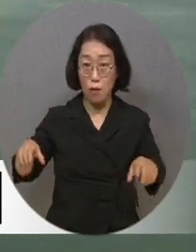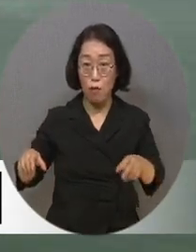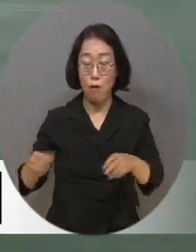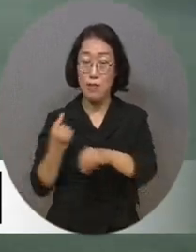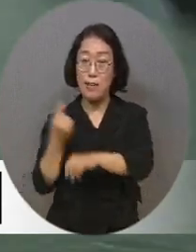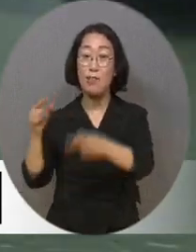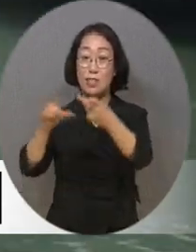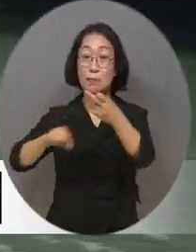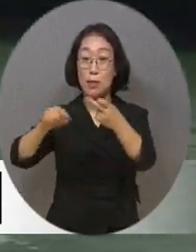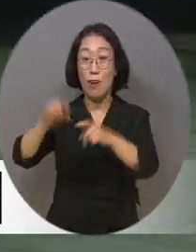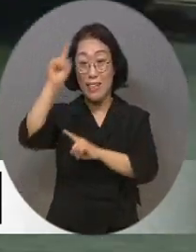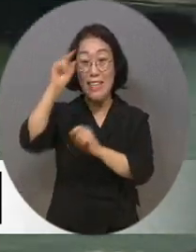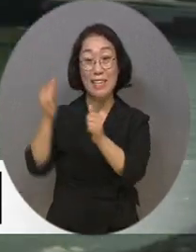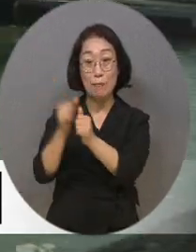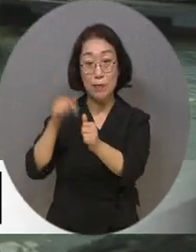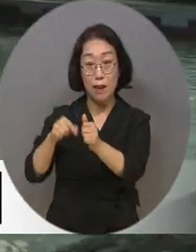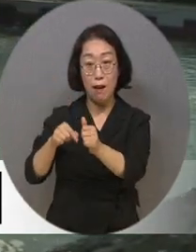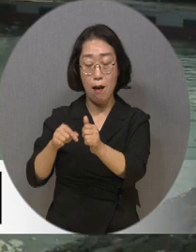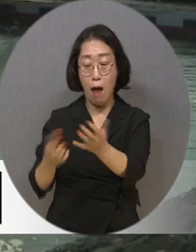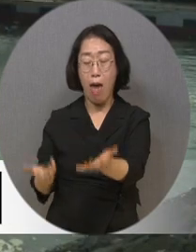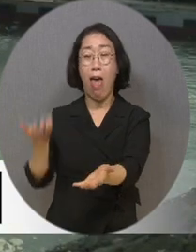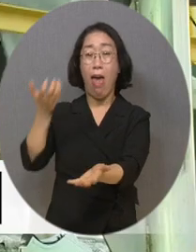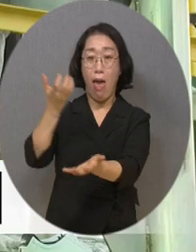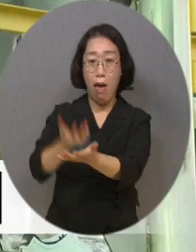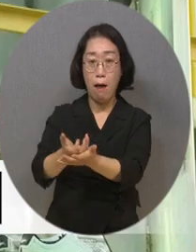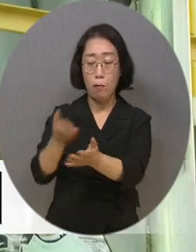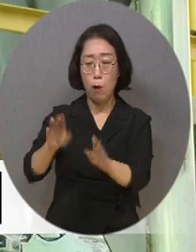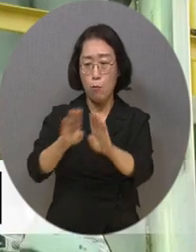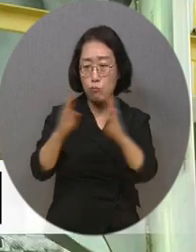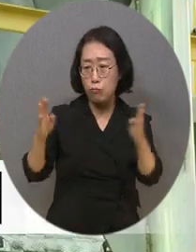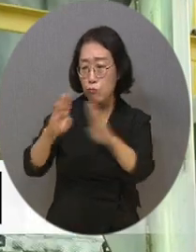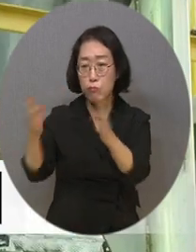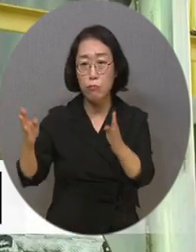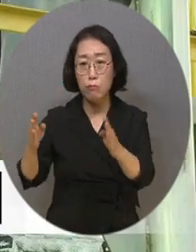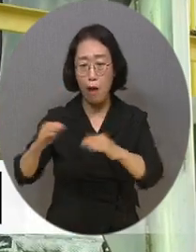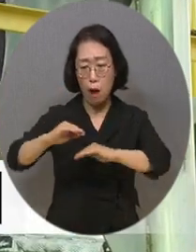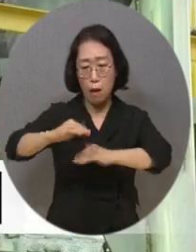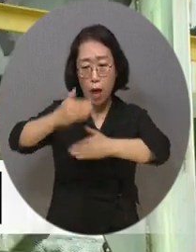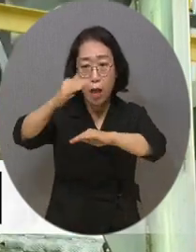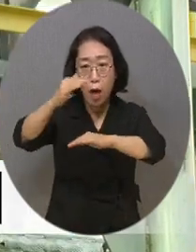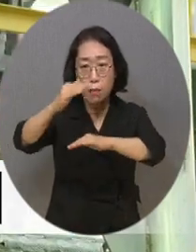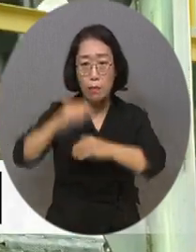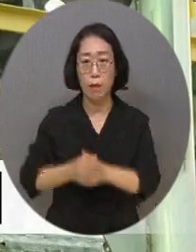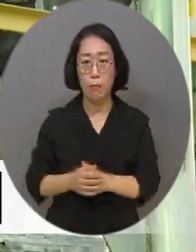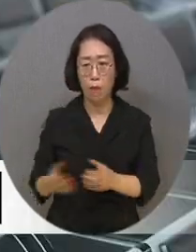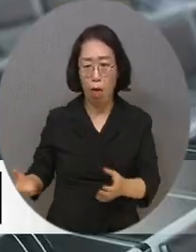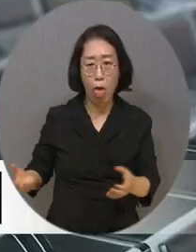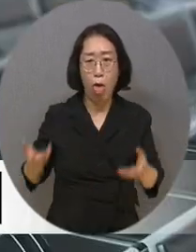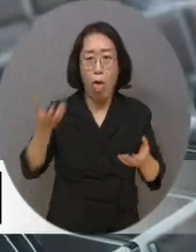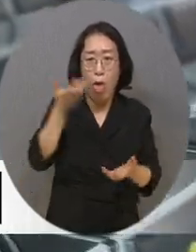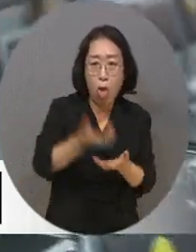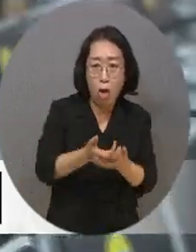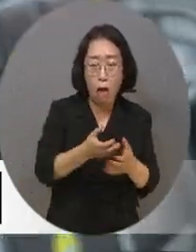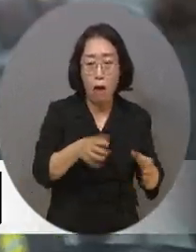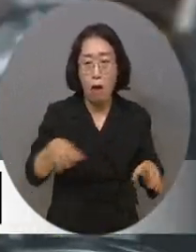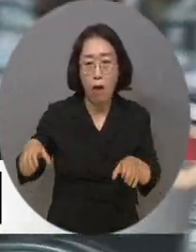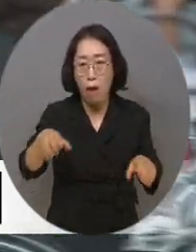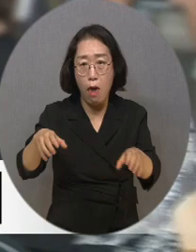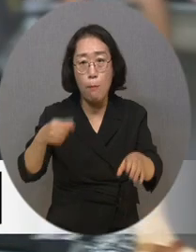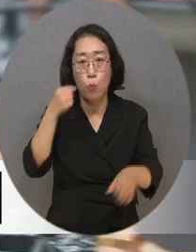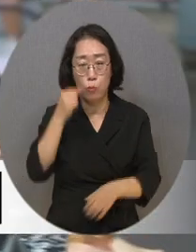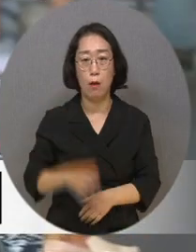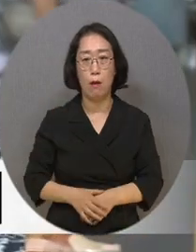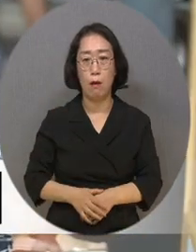마라도행 여객선에 가까스로 올랐지만, 출입구가 모두 계단으로 돼 있어 이동이 불가능했습니다. 배인은 휠체어